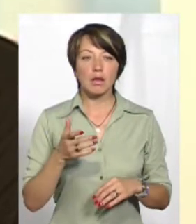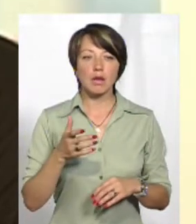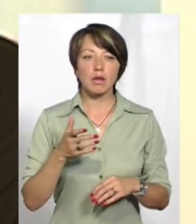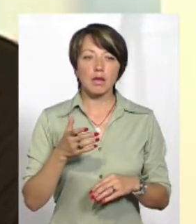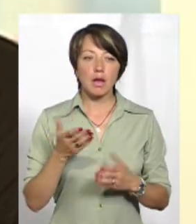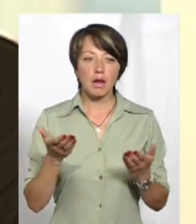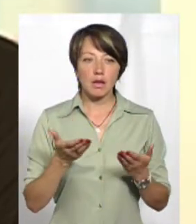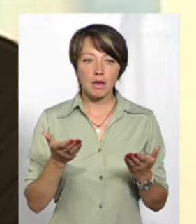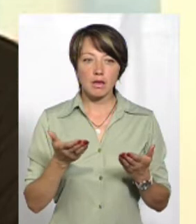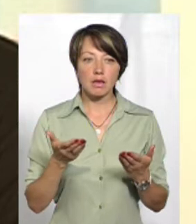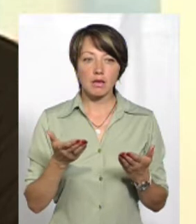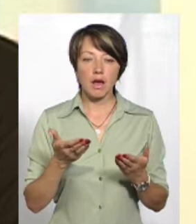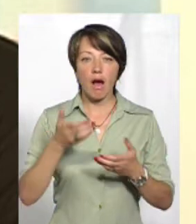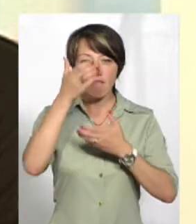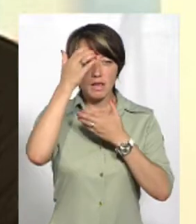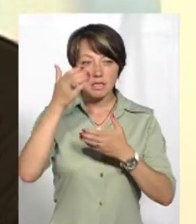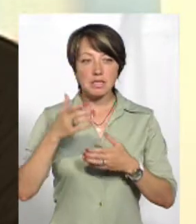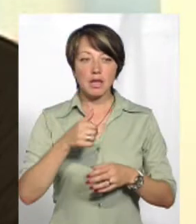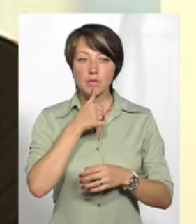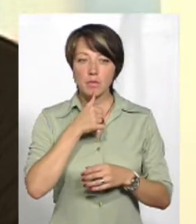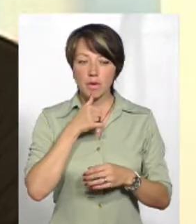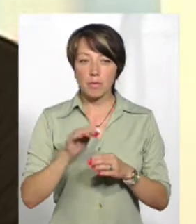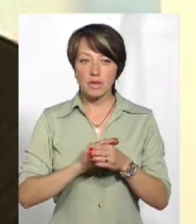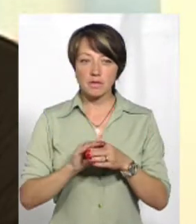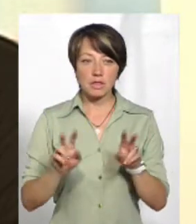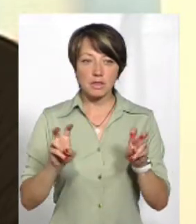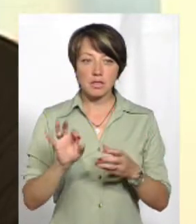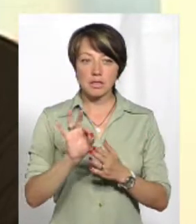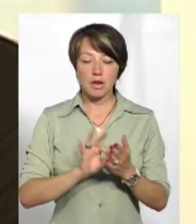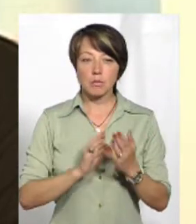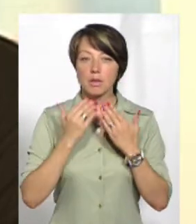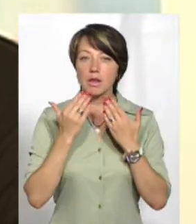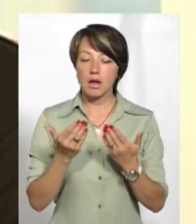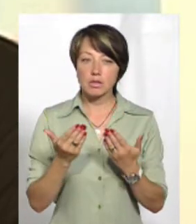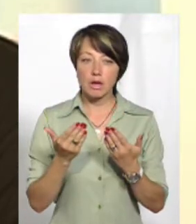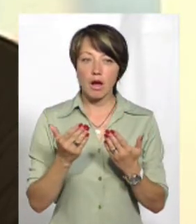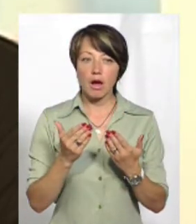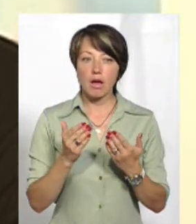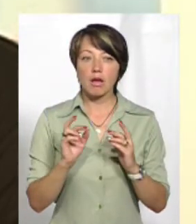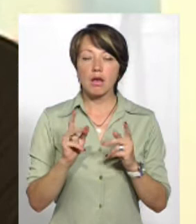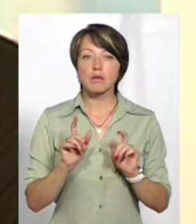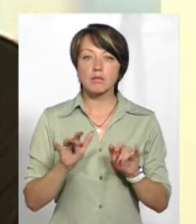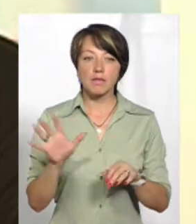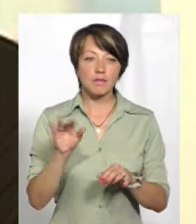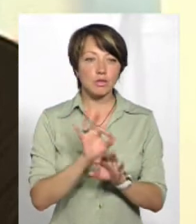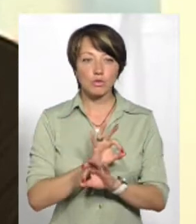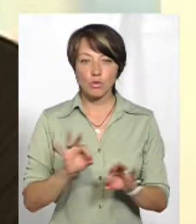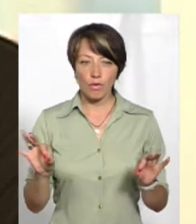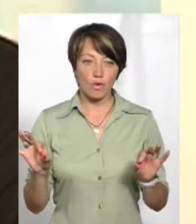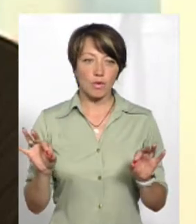Афганістан. І коли його прізвище називається, зразу питаєш, Олександра, як справи? Він – все